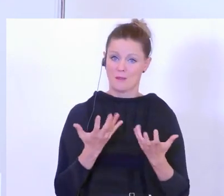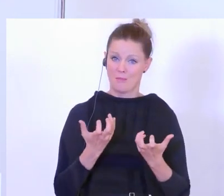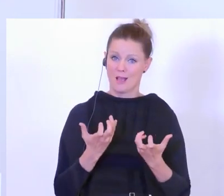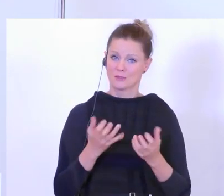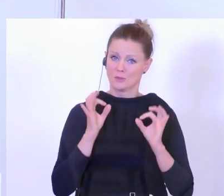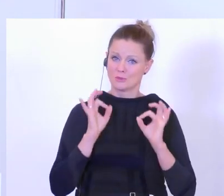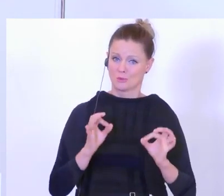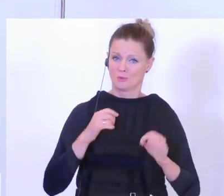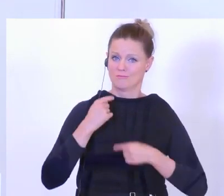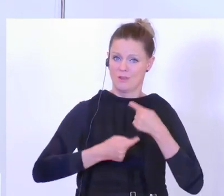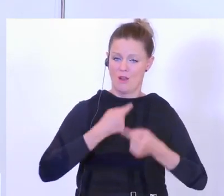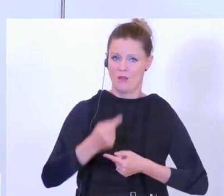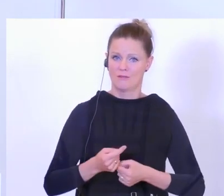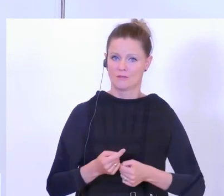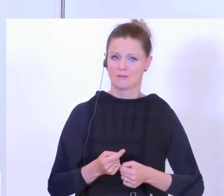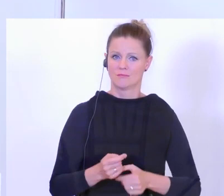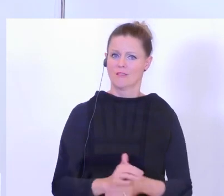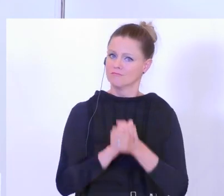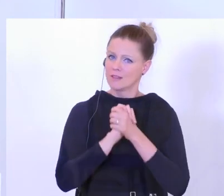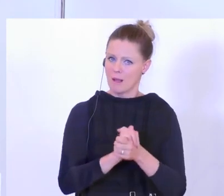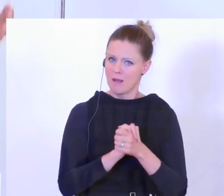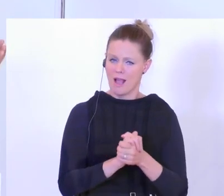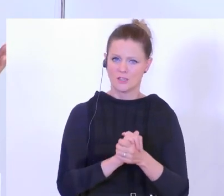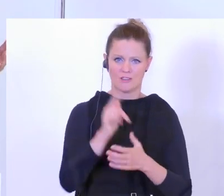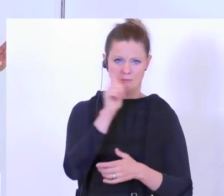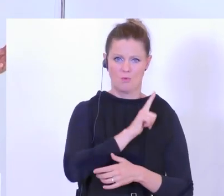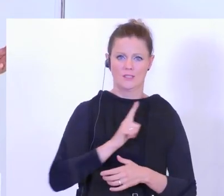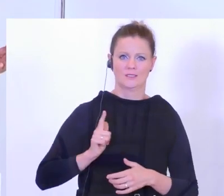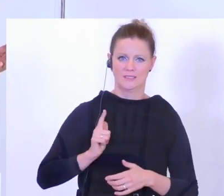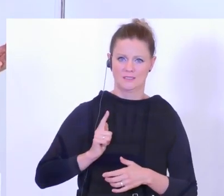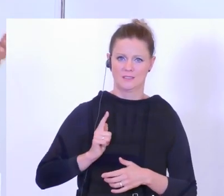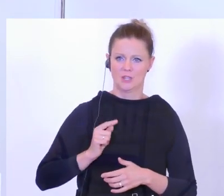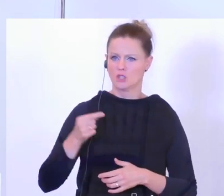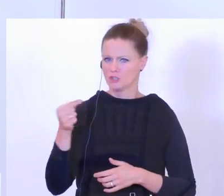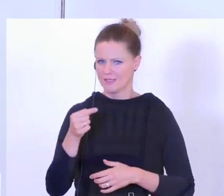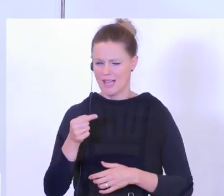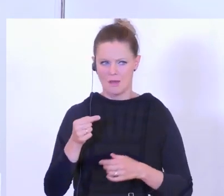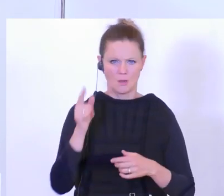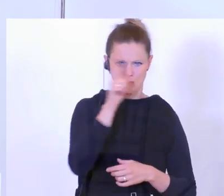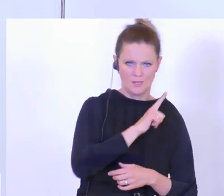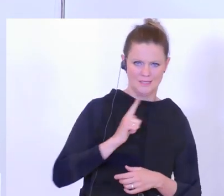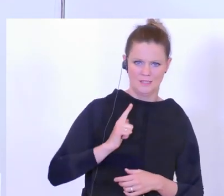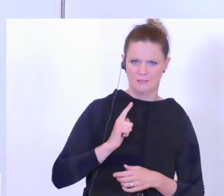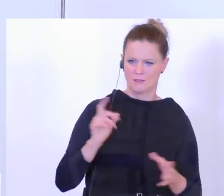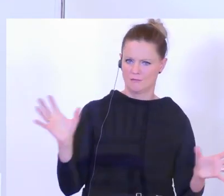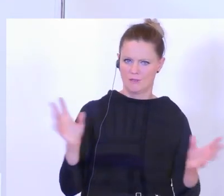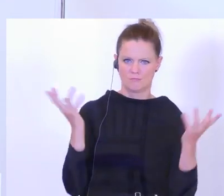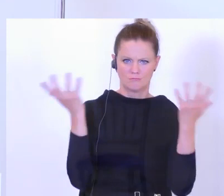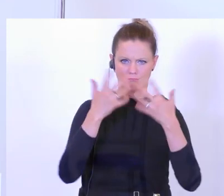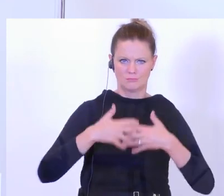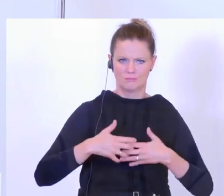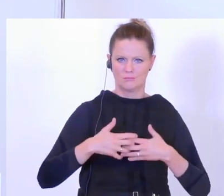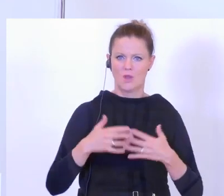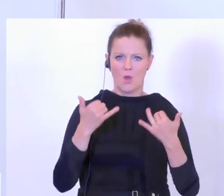und die Kameradschaft unter den Polizistinnen und Polizisten, die früher mal Gendarmen waren, ist spürbar und erlebbar, weil heute sind wir alle